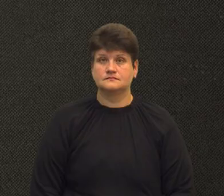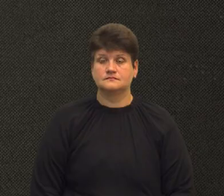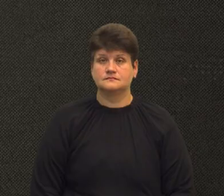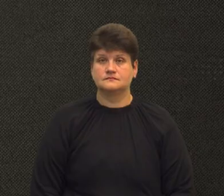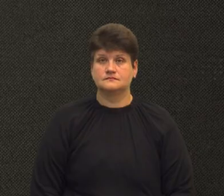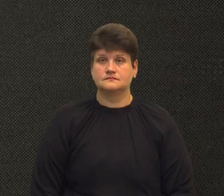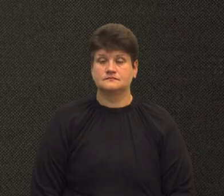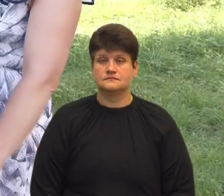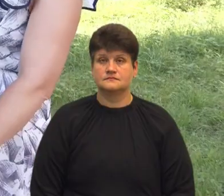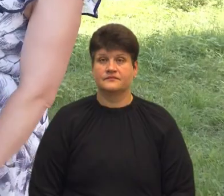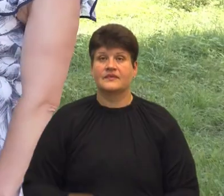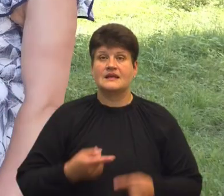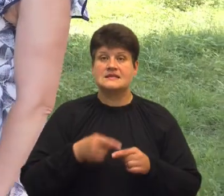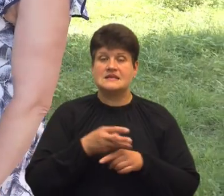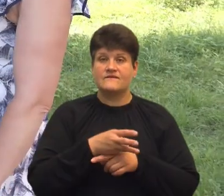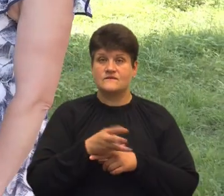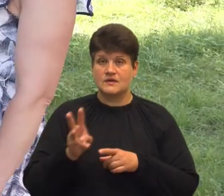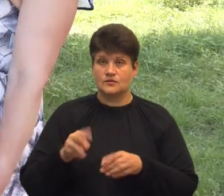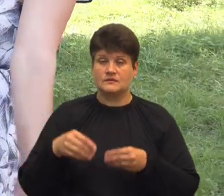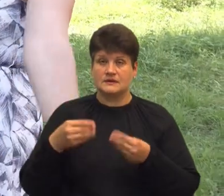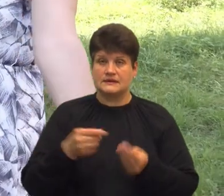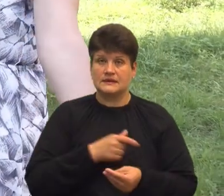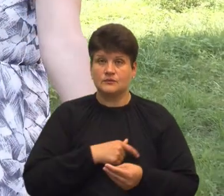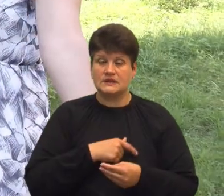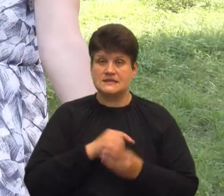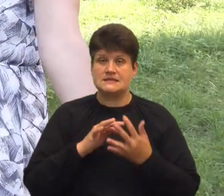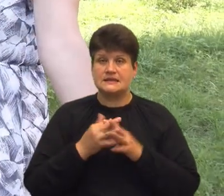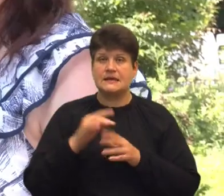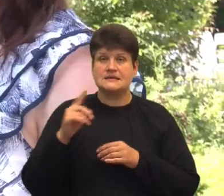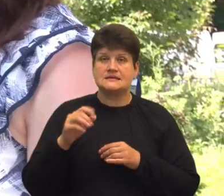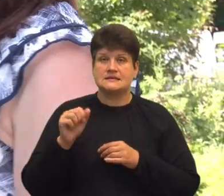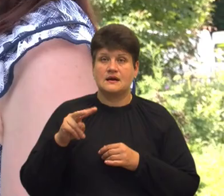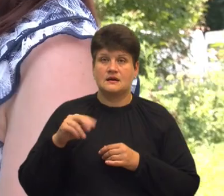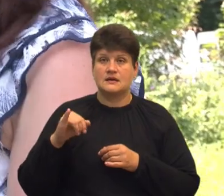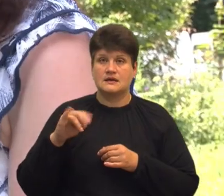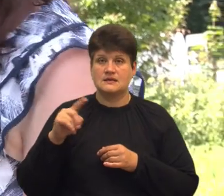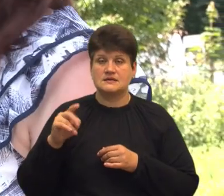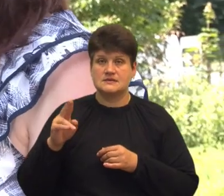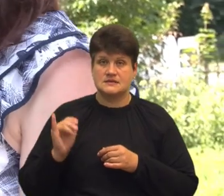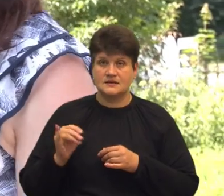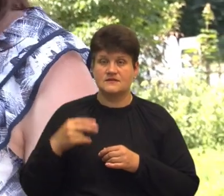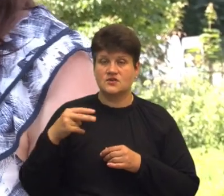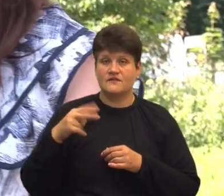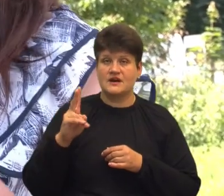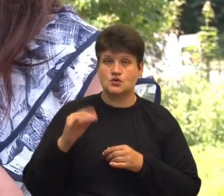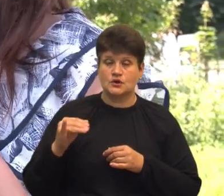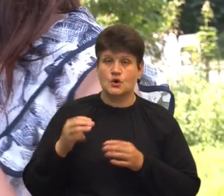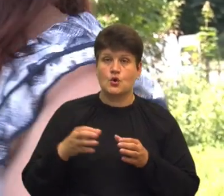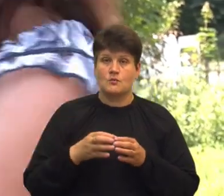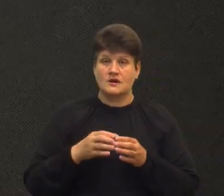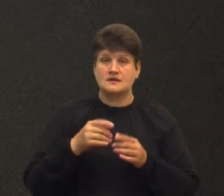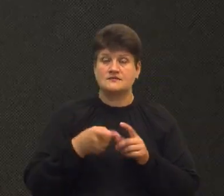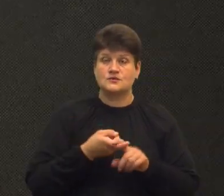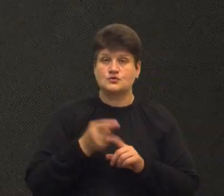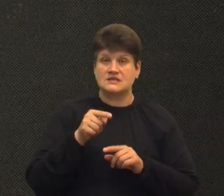Це відео Суспільному надіслала депутатка села Залісці Вишнівецької громади Ніна Сенчишин Жінка розповідає, через їхнє